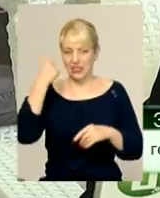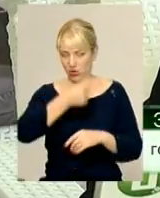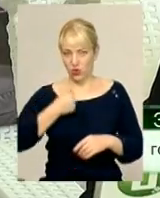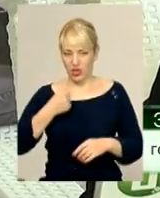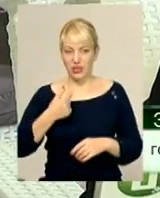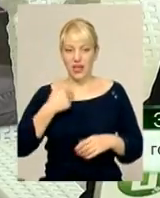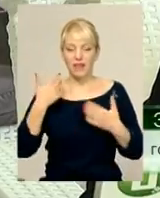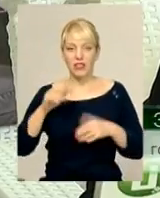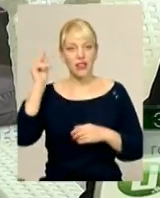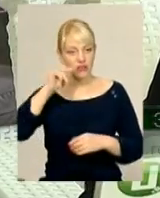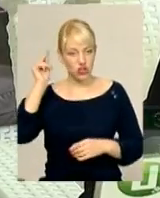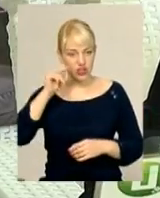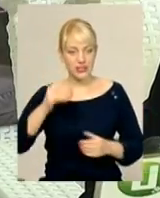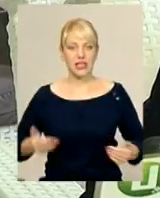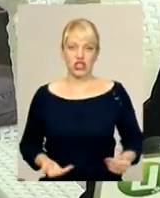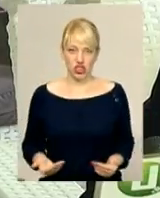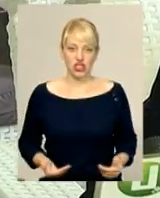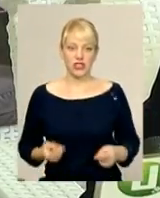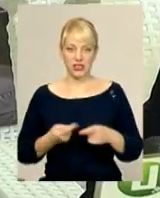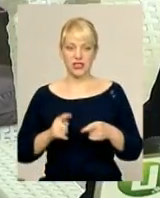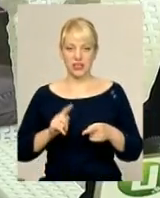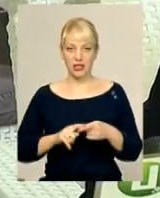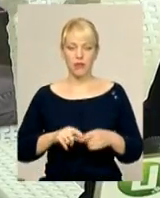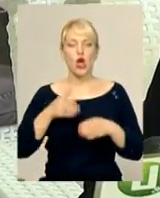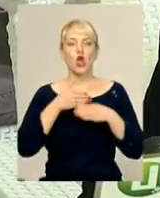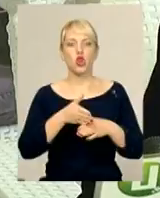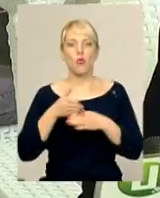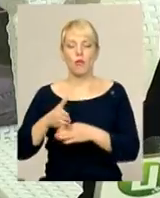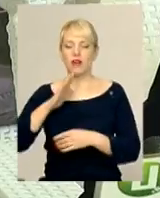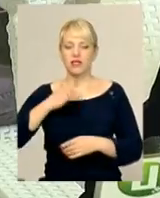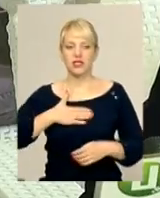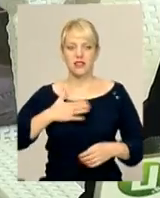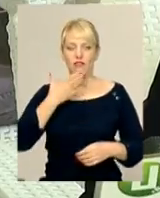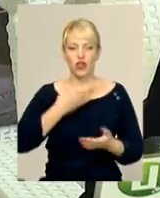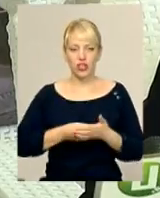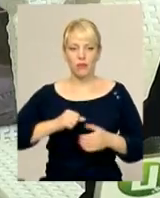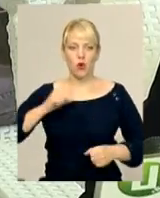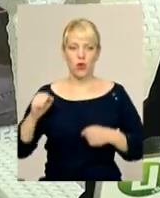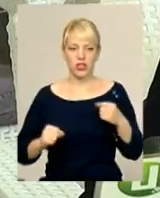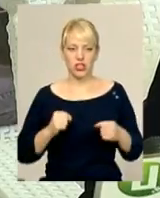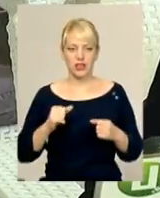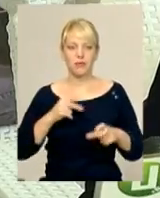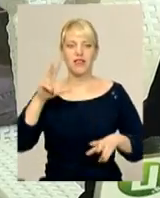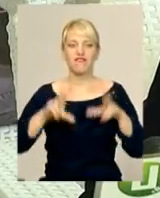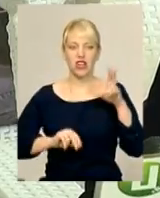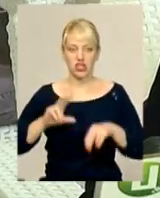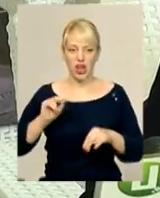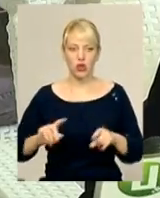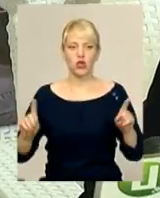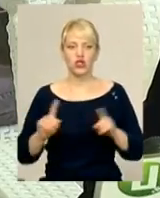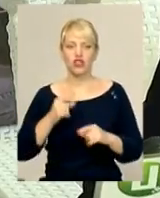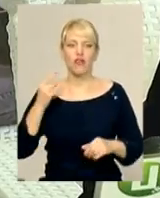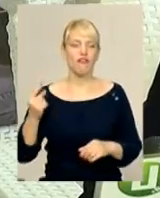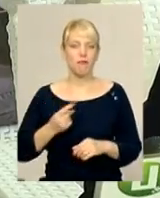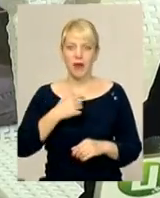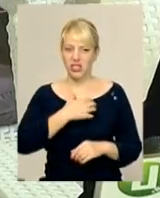навчилася жити з цим, допомагати своїм колежанкам. І вважаю, що перш